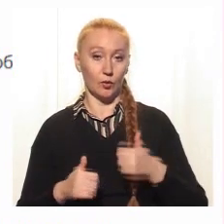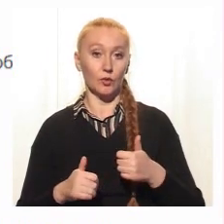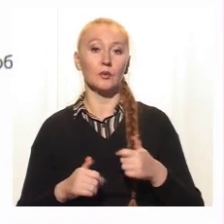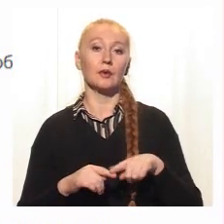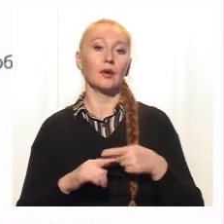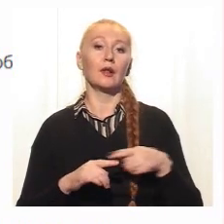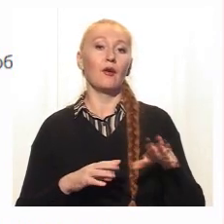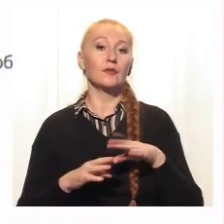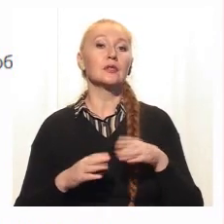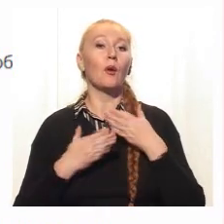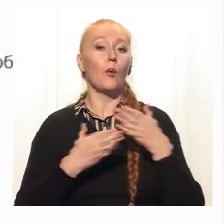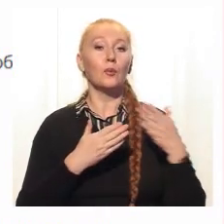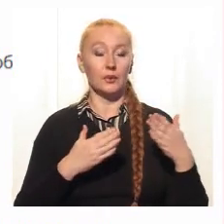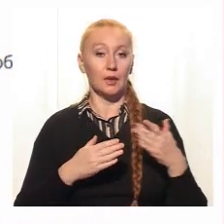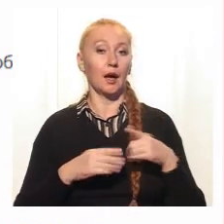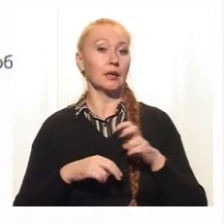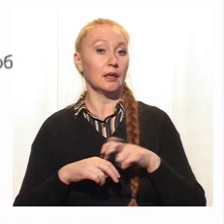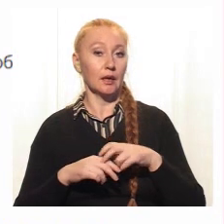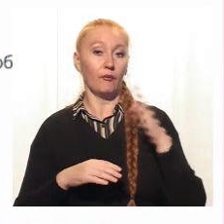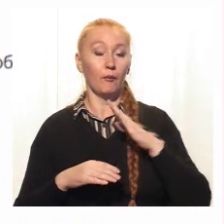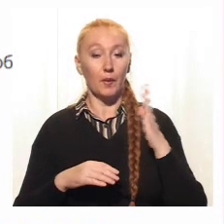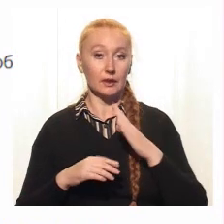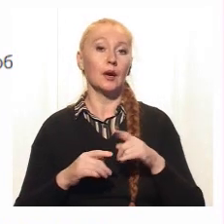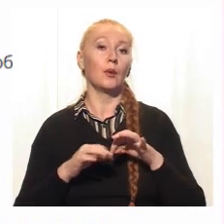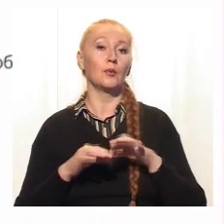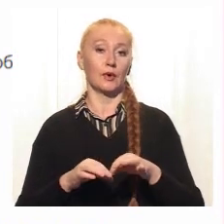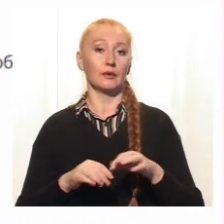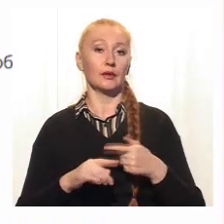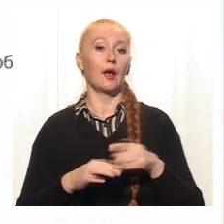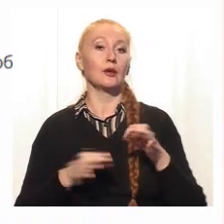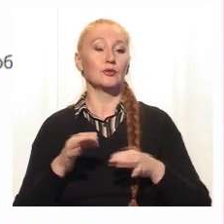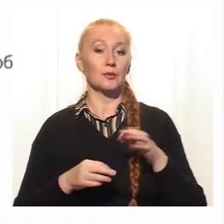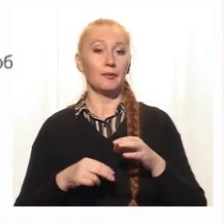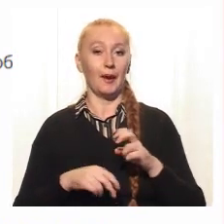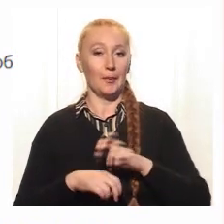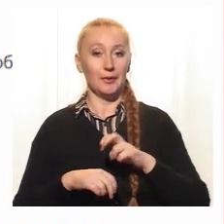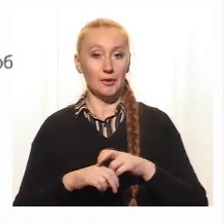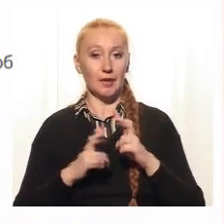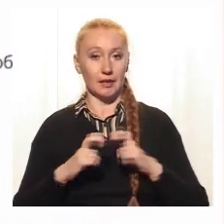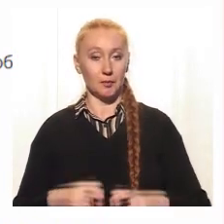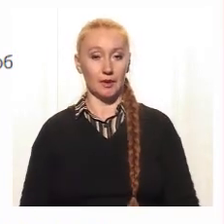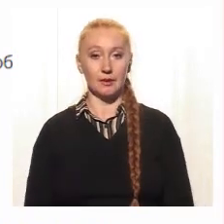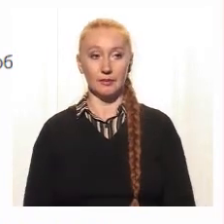Слідчі опитали лікарів та батьків, призначили проведення судово-медичної експертизи.